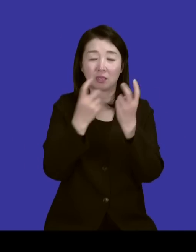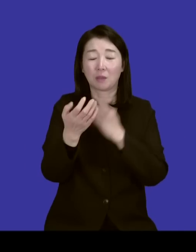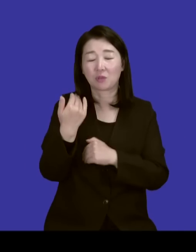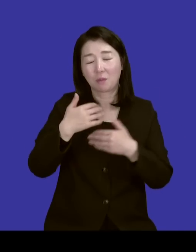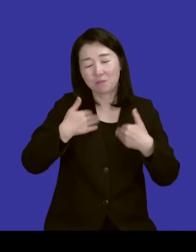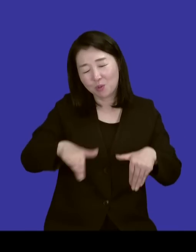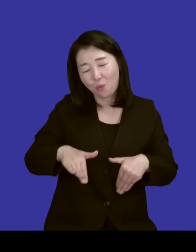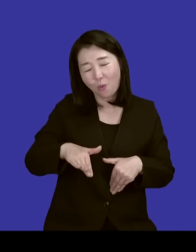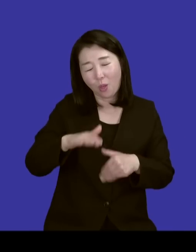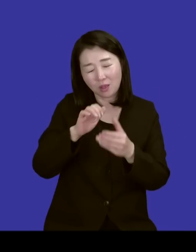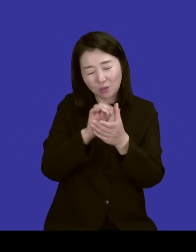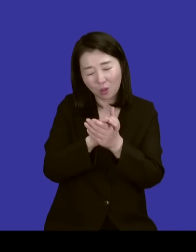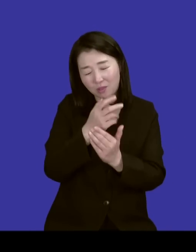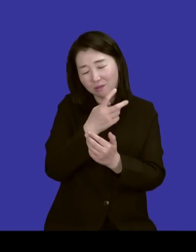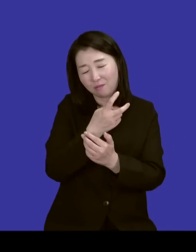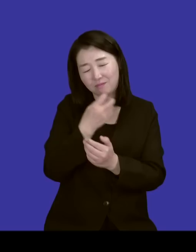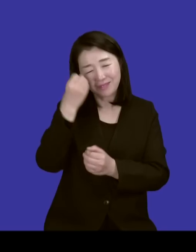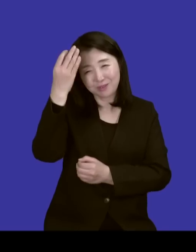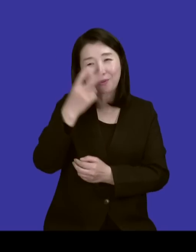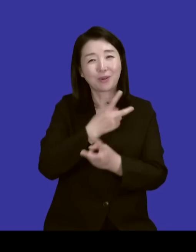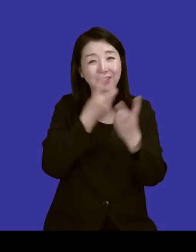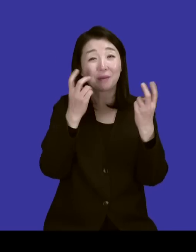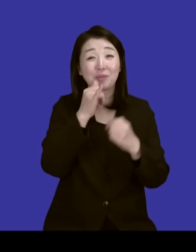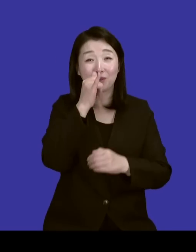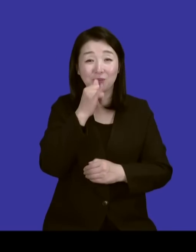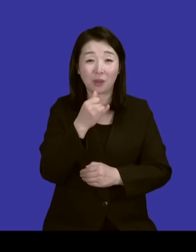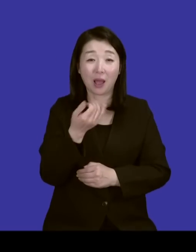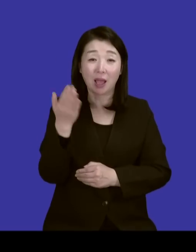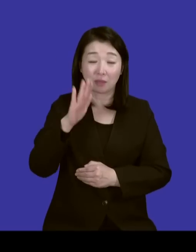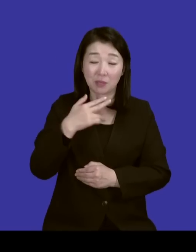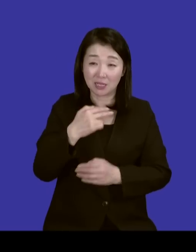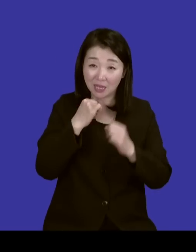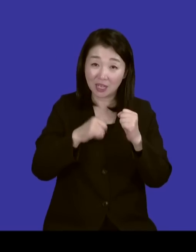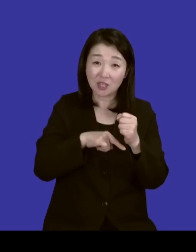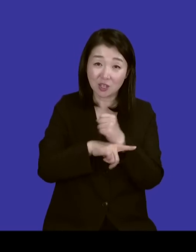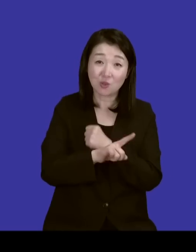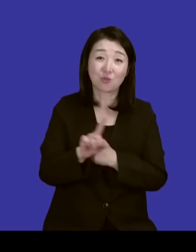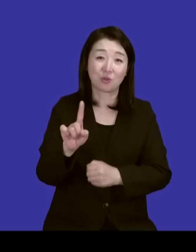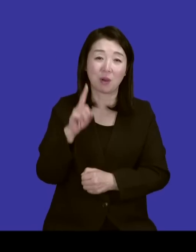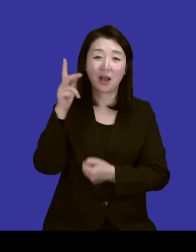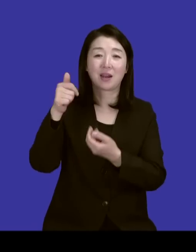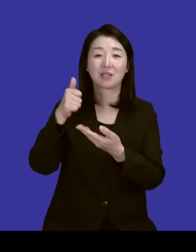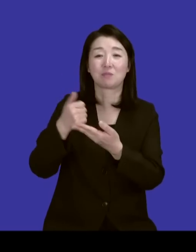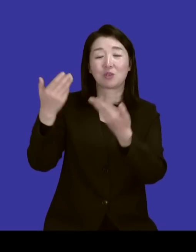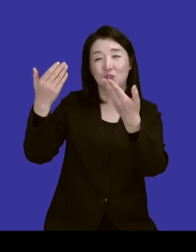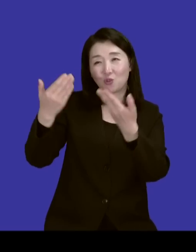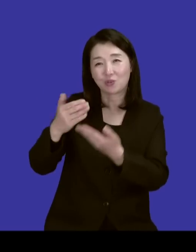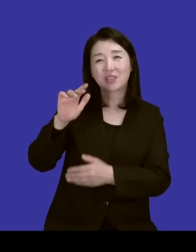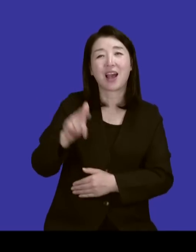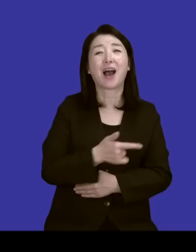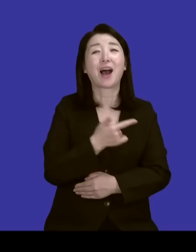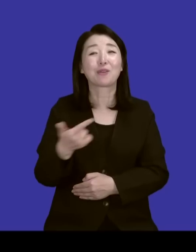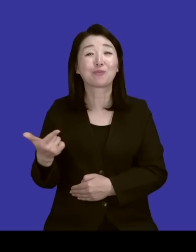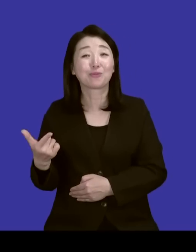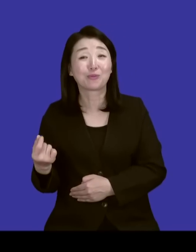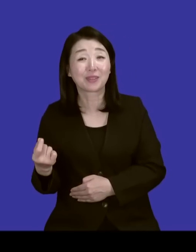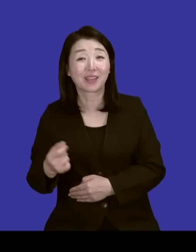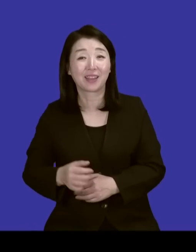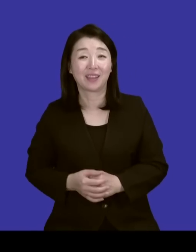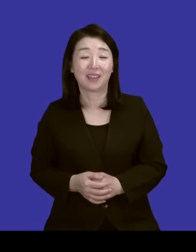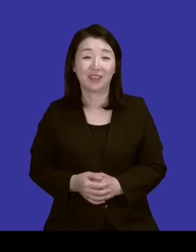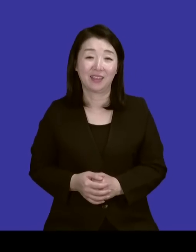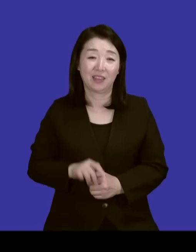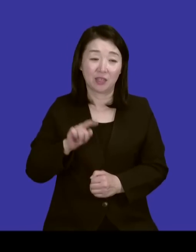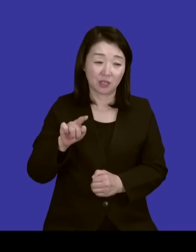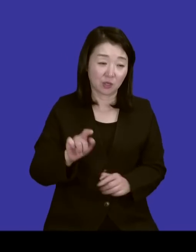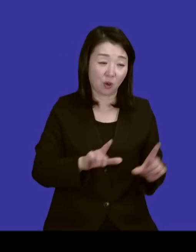잠들 때가 있거든요. 그런데 정말 제가 그냥 살아있는 이유 자체가 하나님이 주신 하루인 거잖아요. 이걸